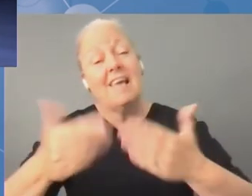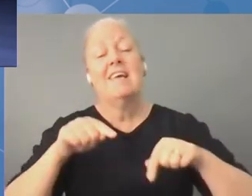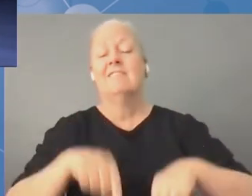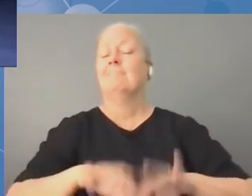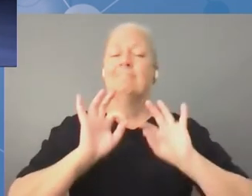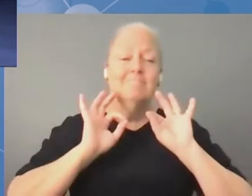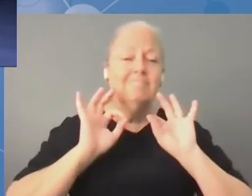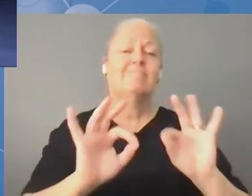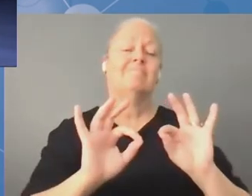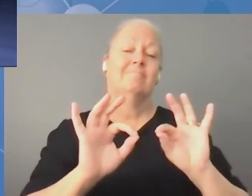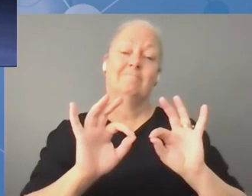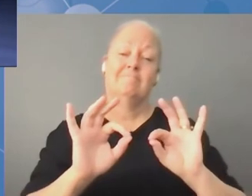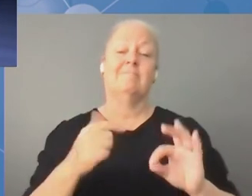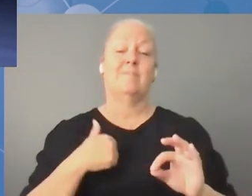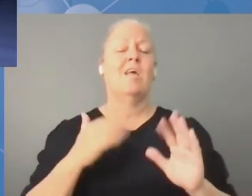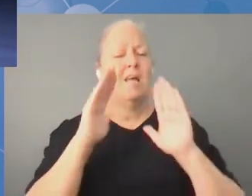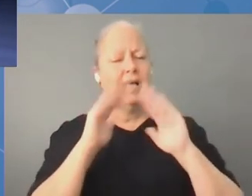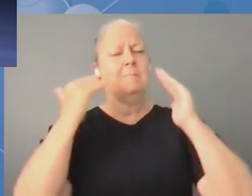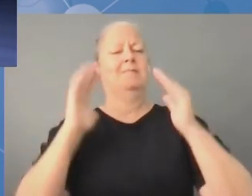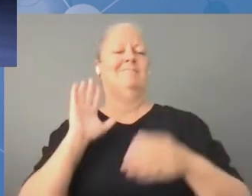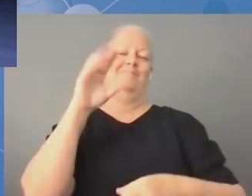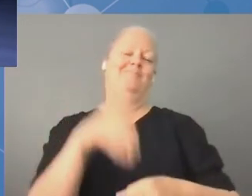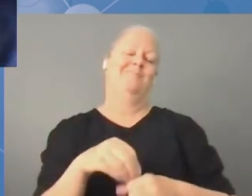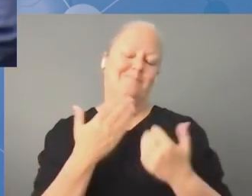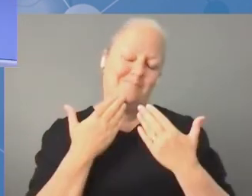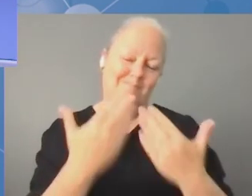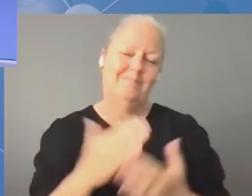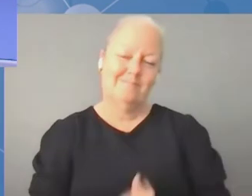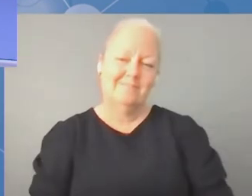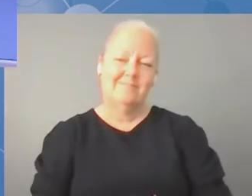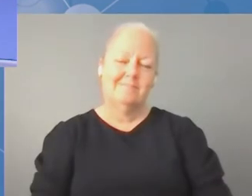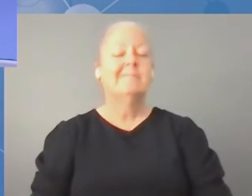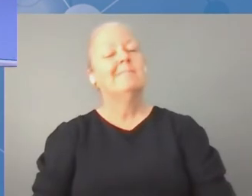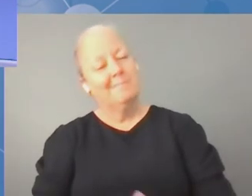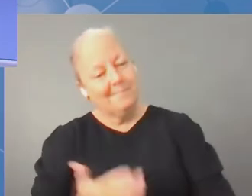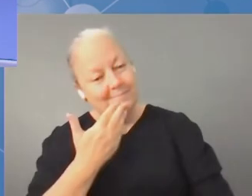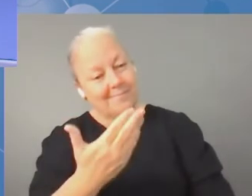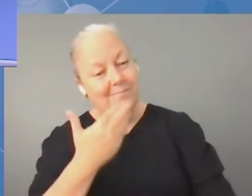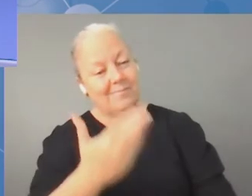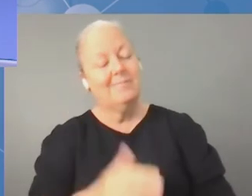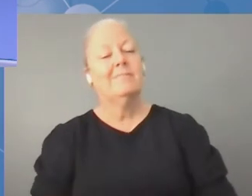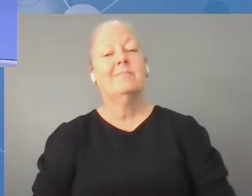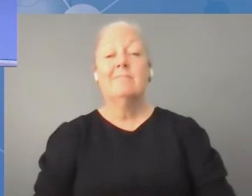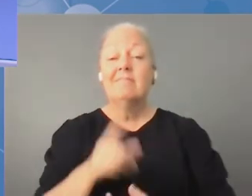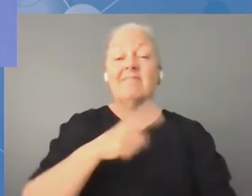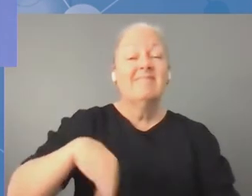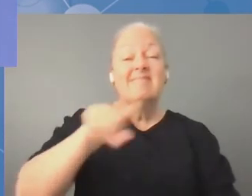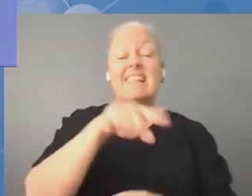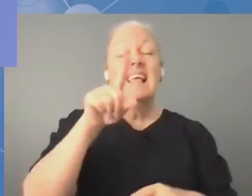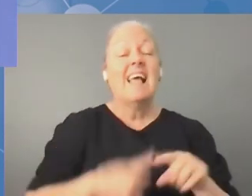wszystkich zaangażowanych w organizację tego wydarzenia. Naprawdę cieszę się, że mogłem w nim uczestniczyć. Dziękuję bardzo.